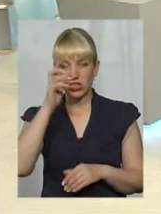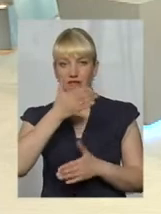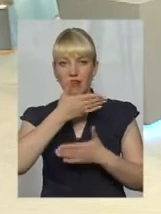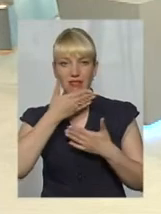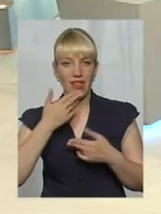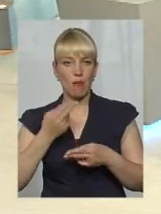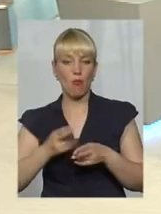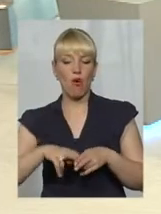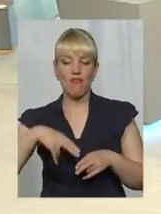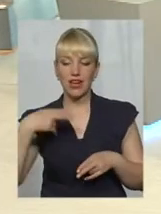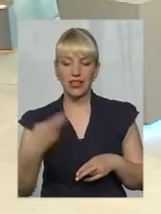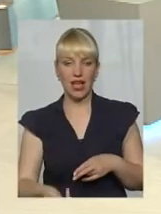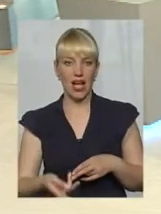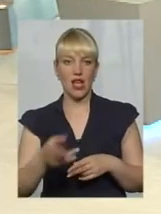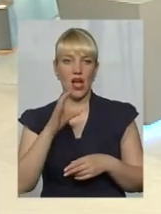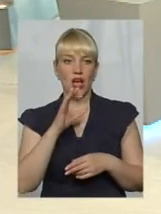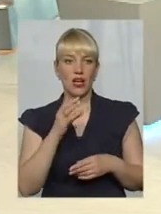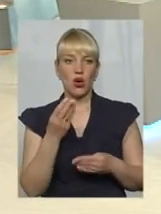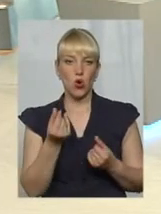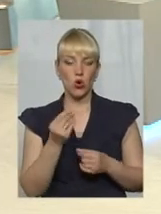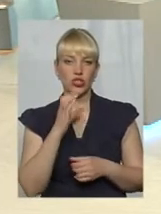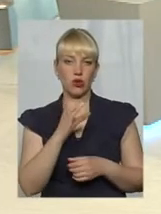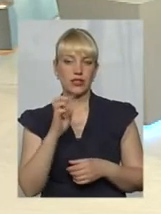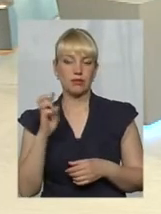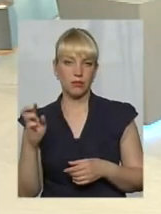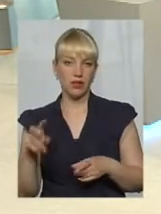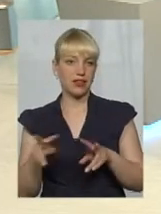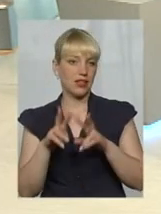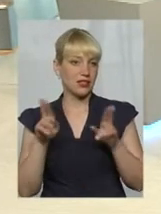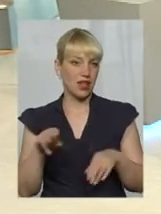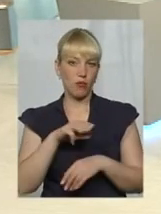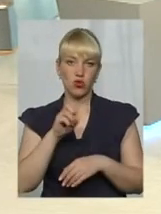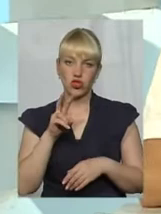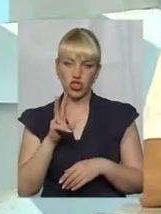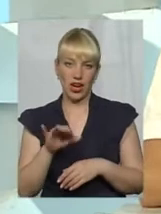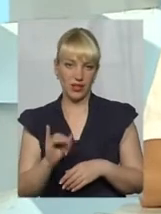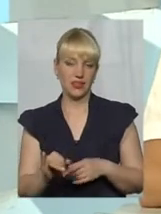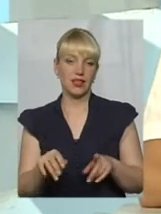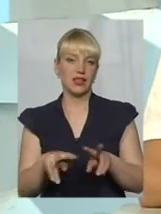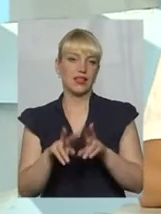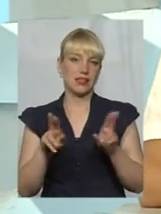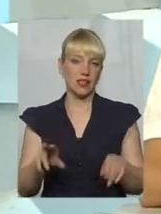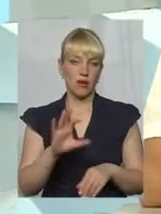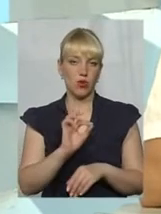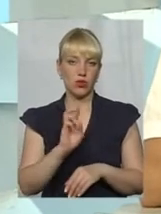а вони вчасно повертає в ті гроші, це вже проблема ОСББ. ЖЕКах зараз так само і в ОСББ. Тобто